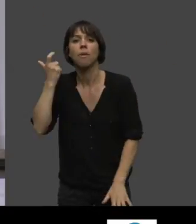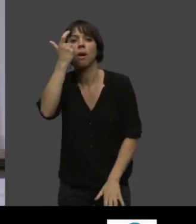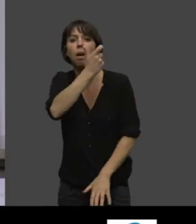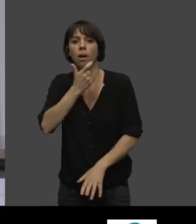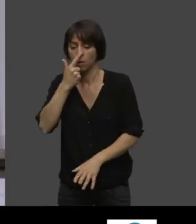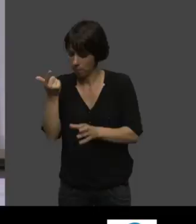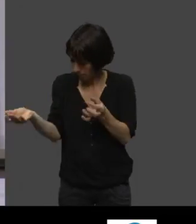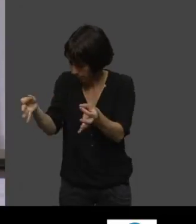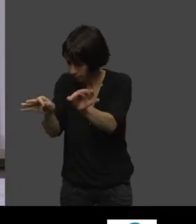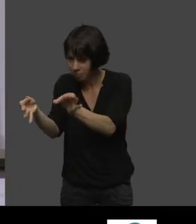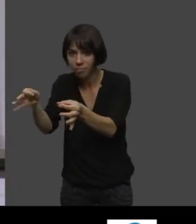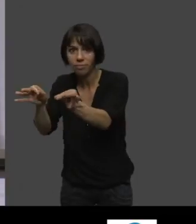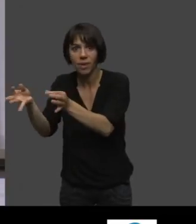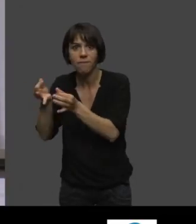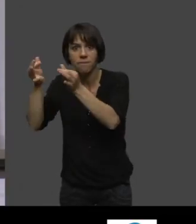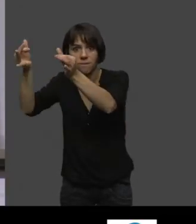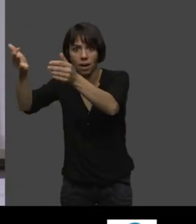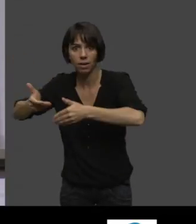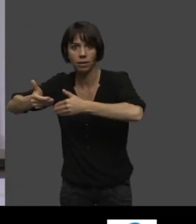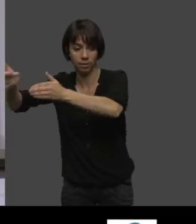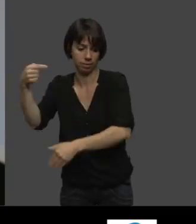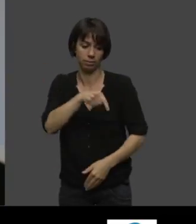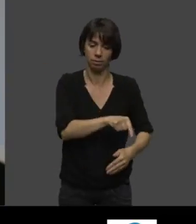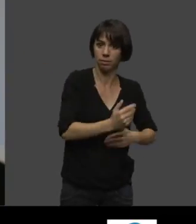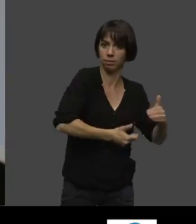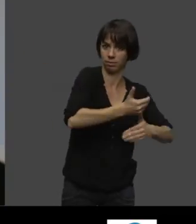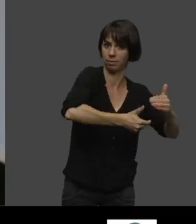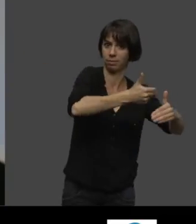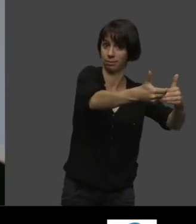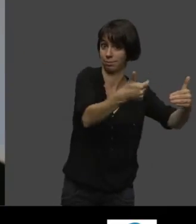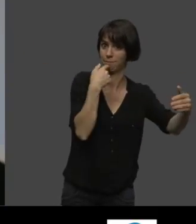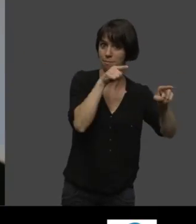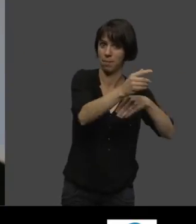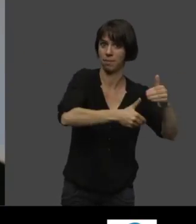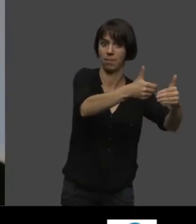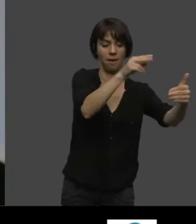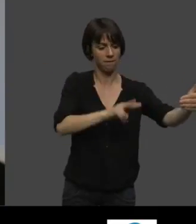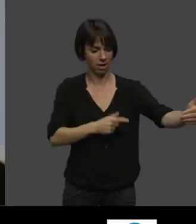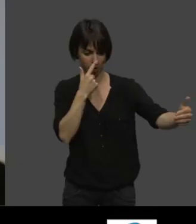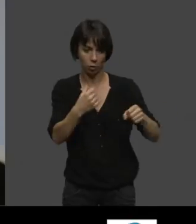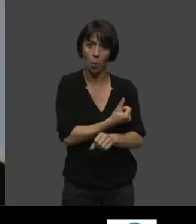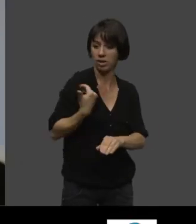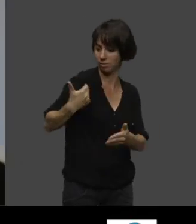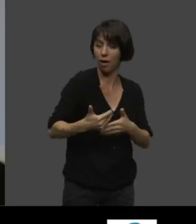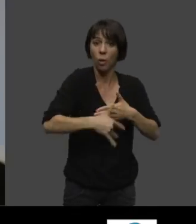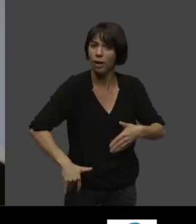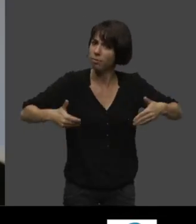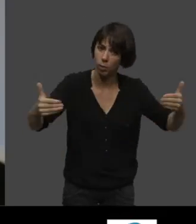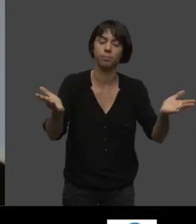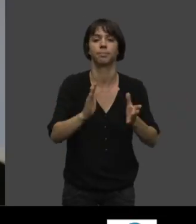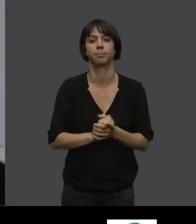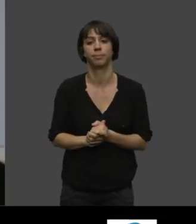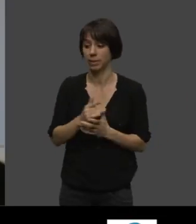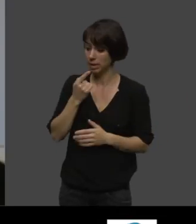'on se dit mais pourquoi on n'y a pas pensé plus tôt ? – Ce sont des recettes, enfin, une boîte à outils qui est différente de